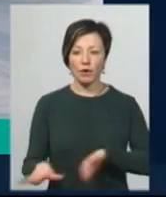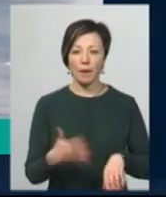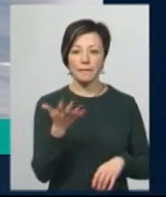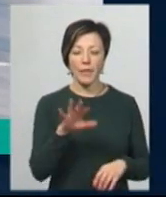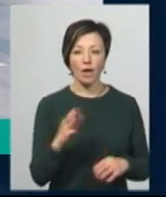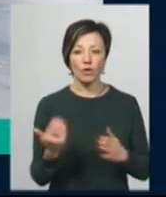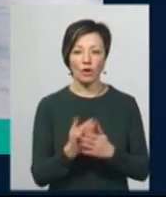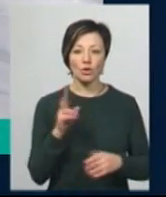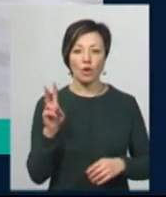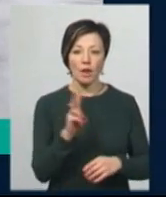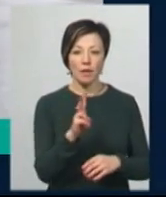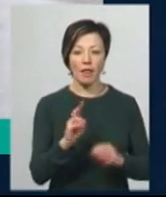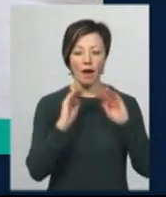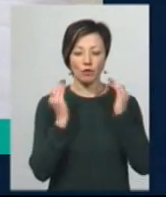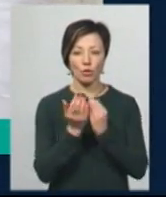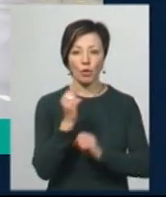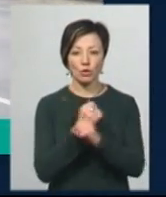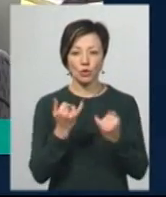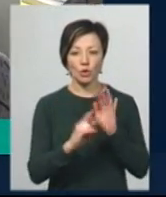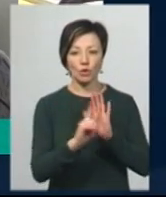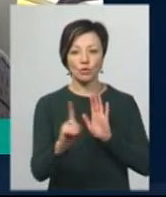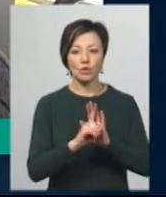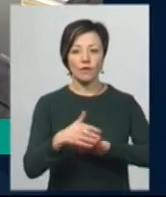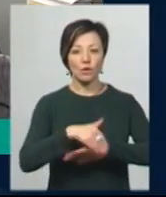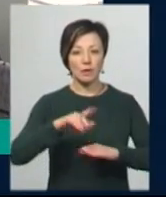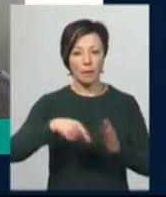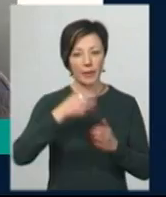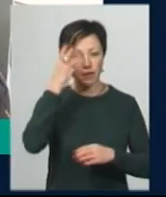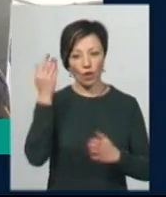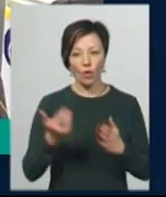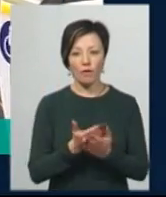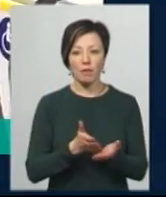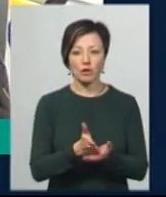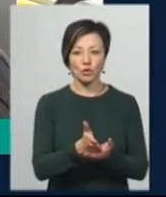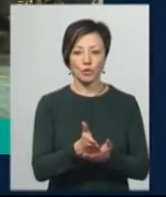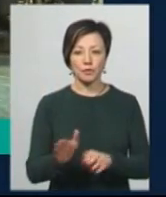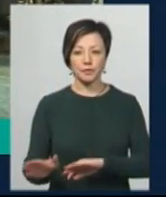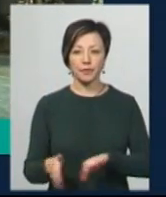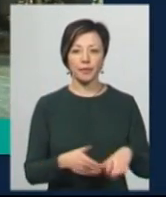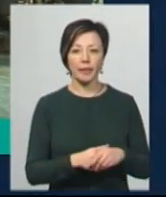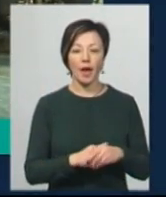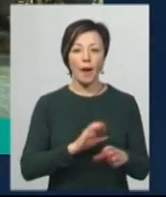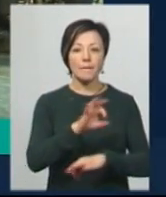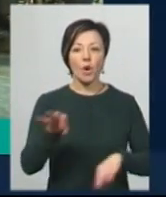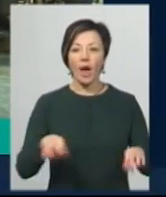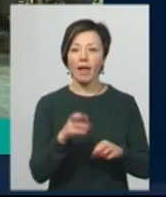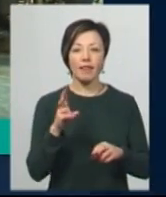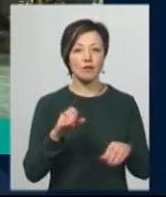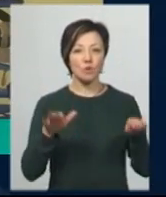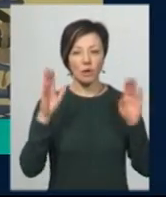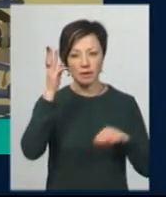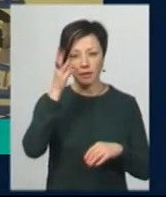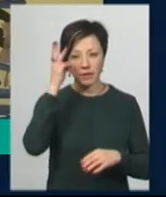нових тролейбусів на автономному ходу від сьогодні курсують вулицями Хмельницького за новим тролейбусним маршрутом. Проєкт «Нескорені» завершився